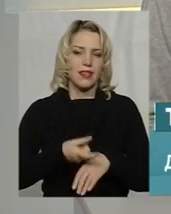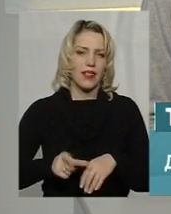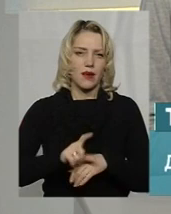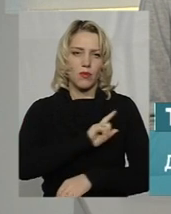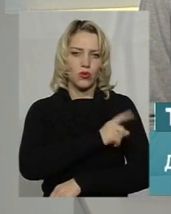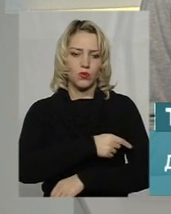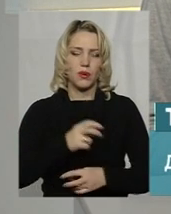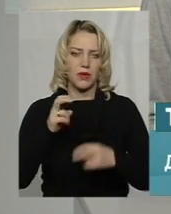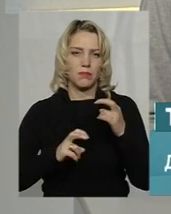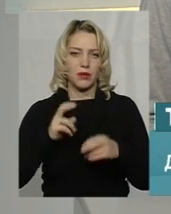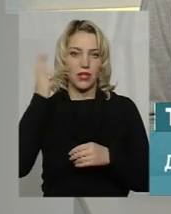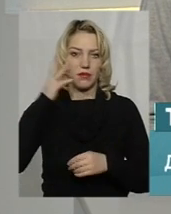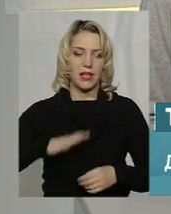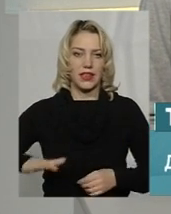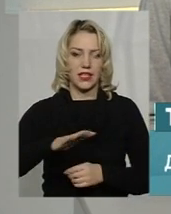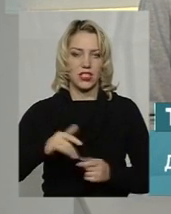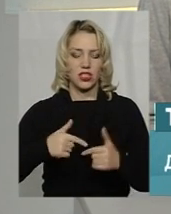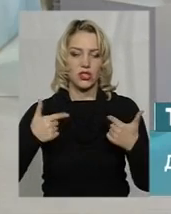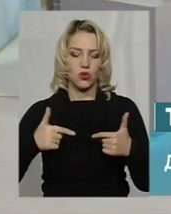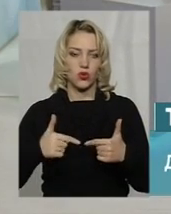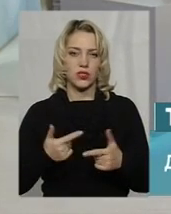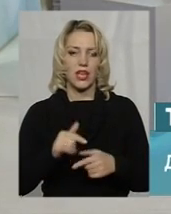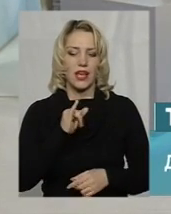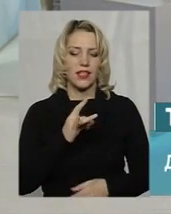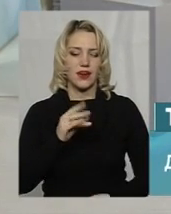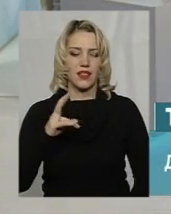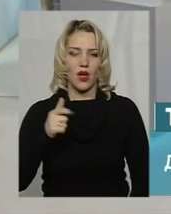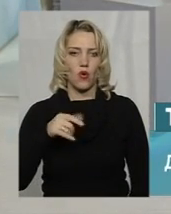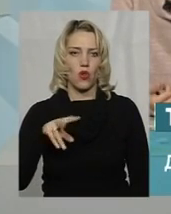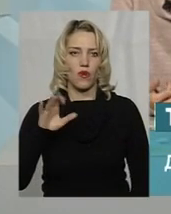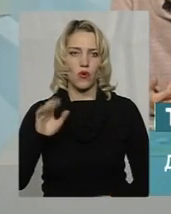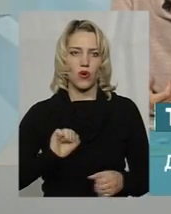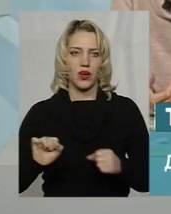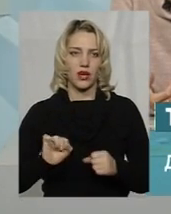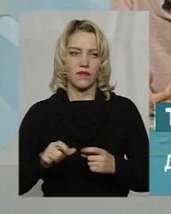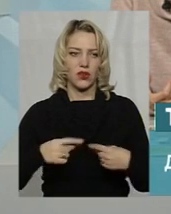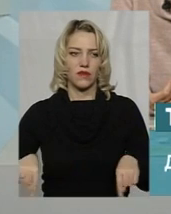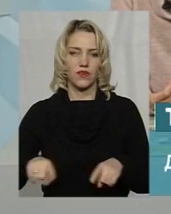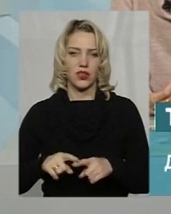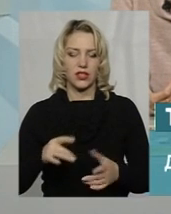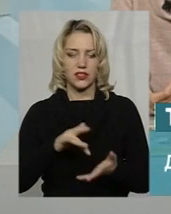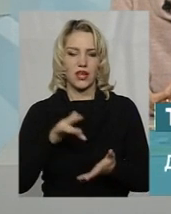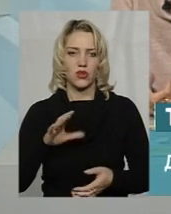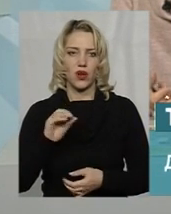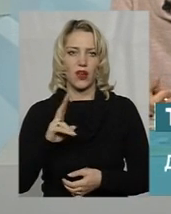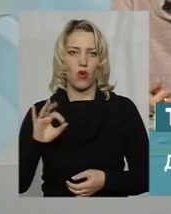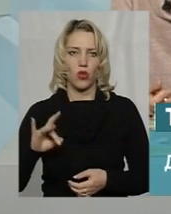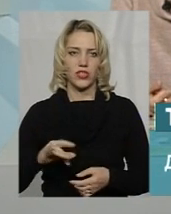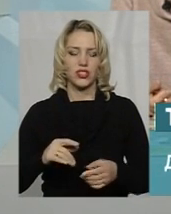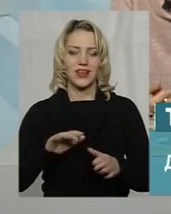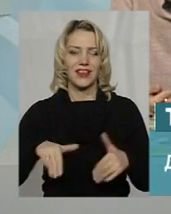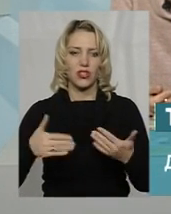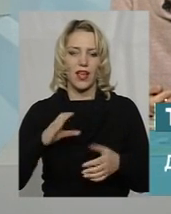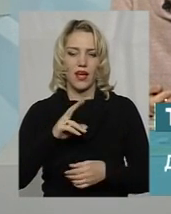підприємства Хмельниччини з гостями студії Іриною Головко, керівником відділу енергетики Центру екологічних ініціатив